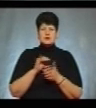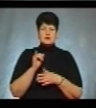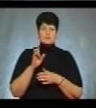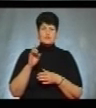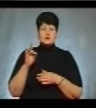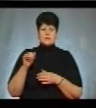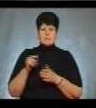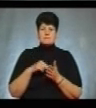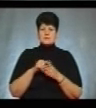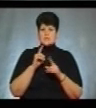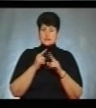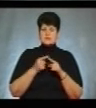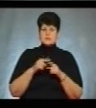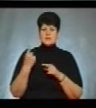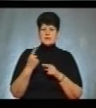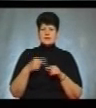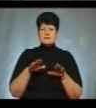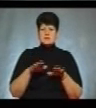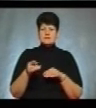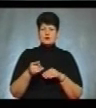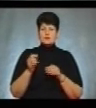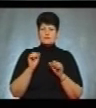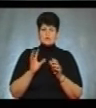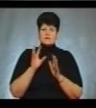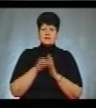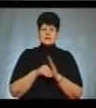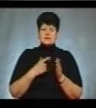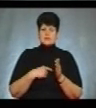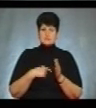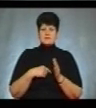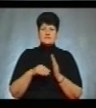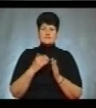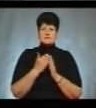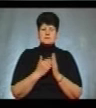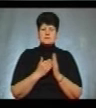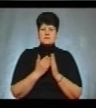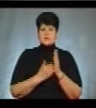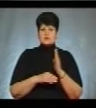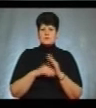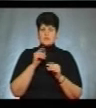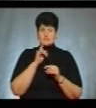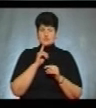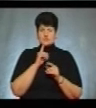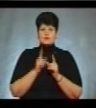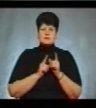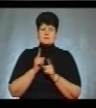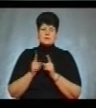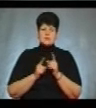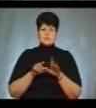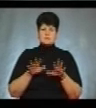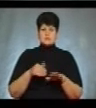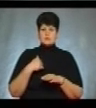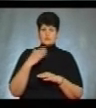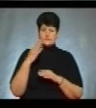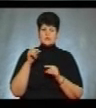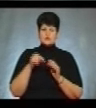Міська рада – це єдине місце в Тернополі, де можна внести себе до списку виборців і тимчасово змінити місце голосування. Майже 1700